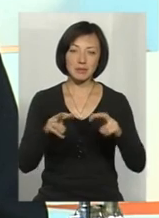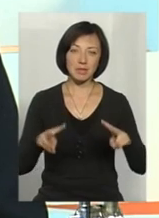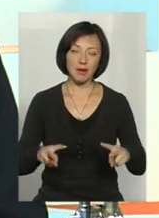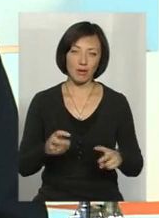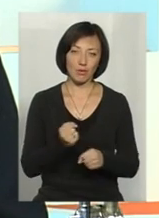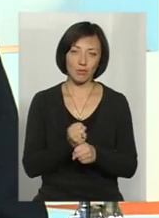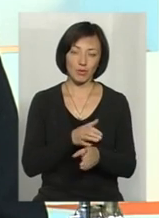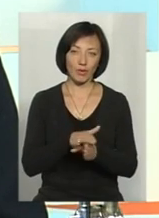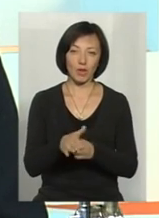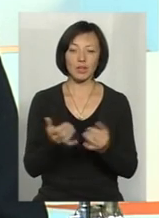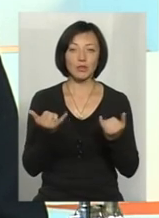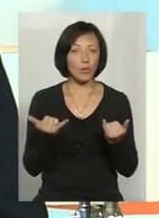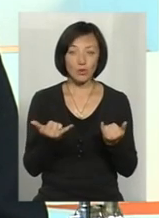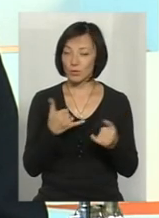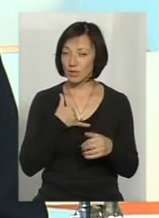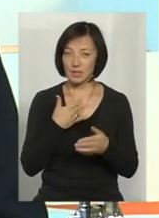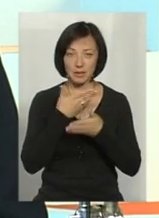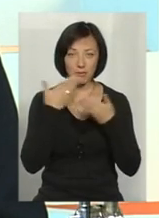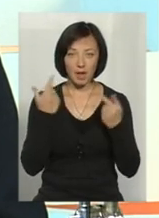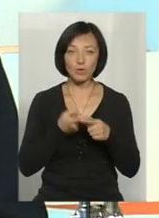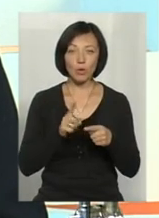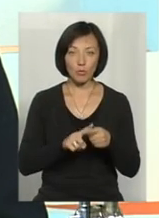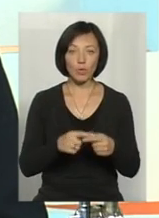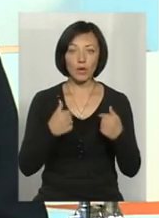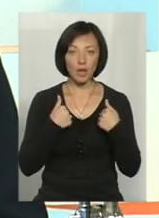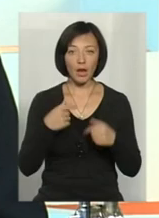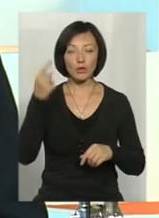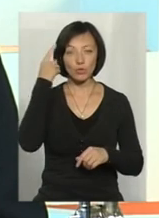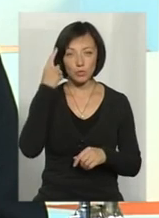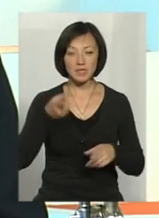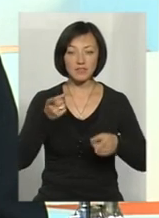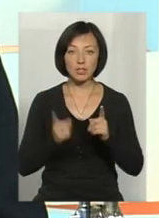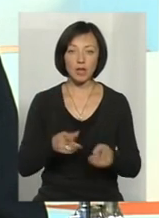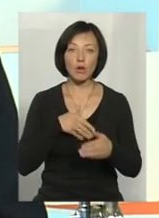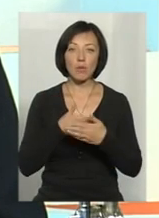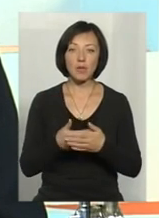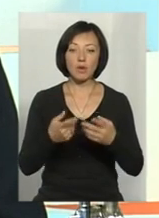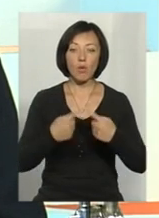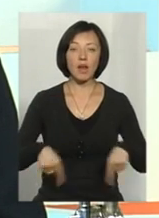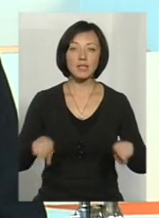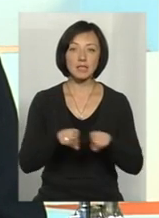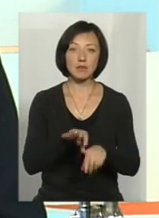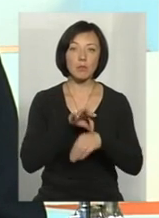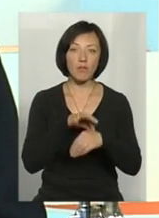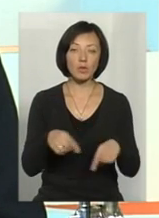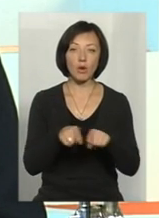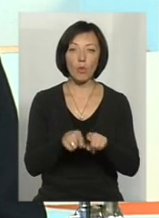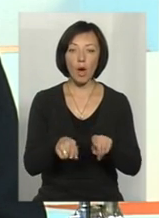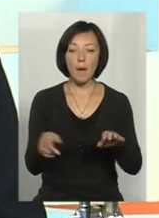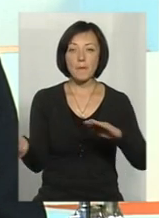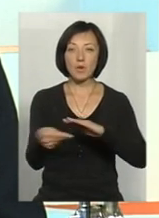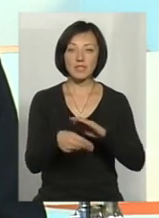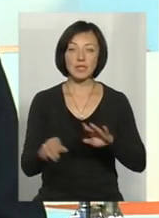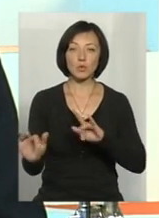На сьогодні ми цього не маємо. Тому, я думаю, що, звичайно, громадські організації, які проводять таку просвітницьку